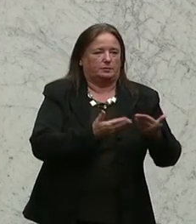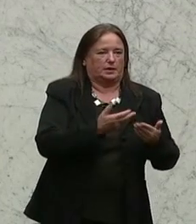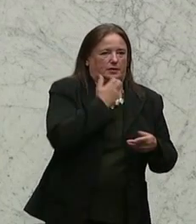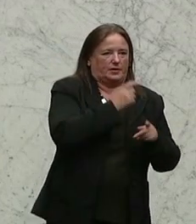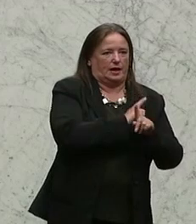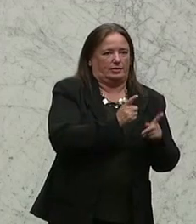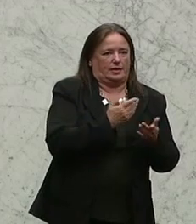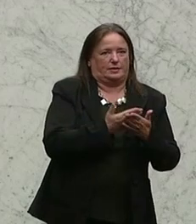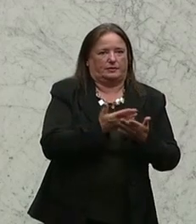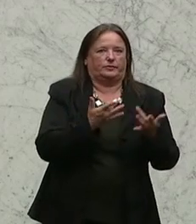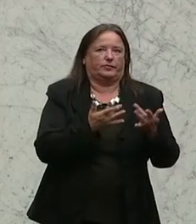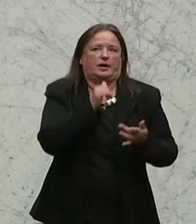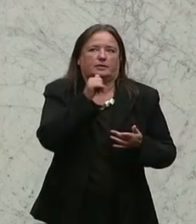will.